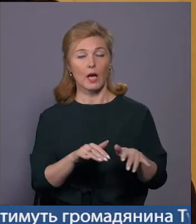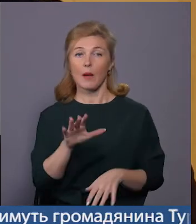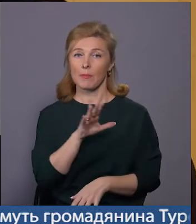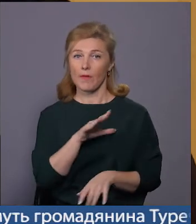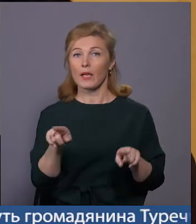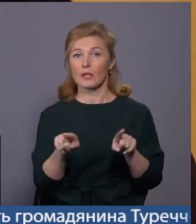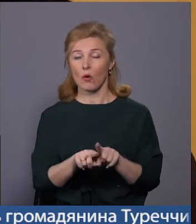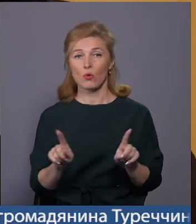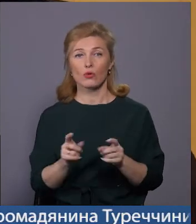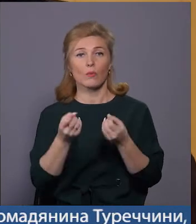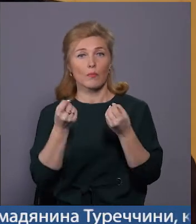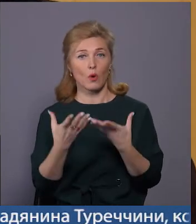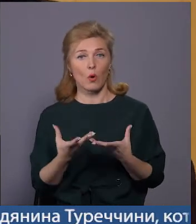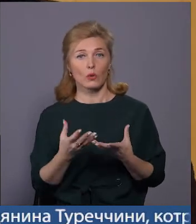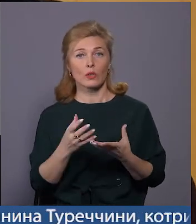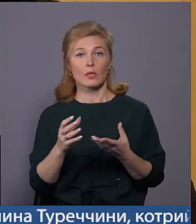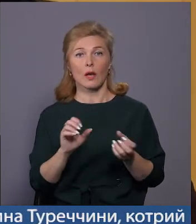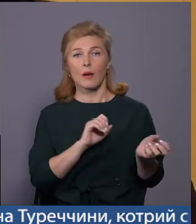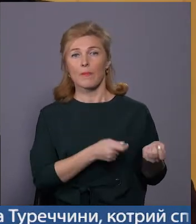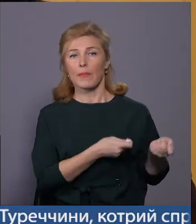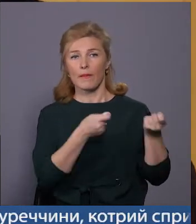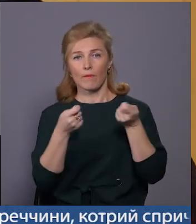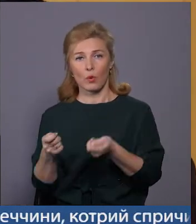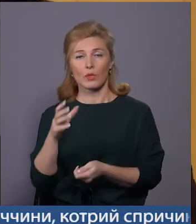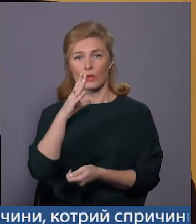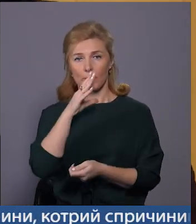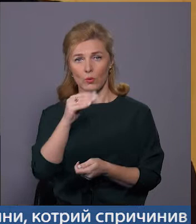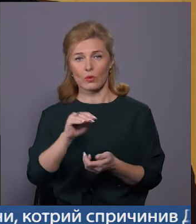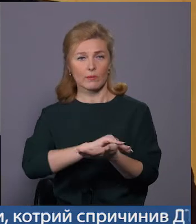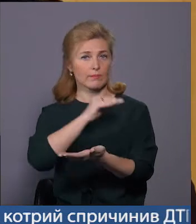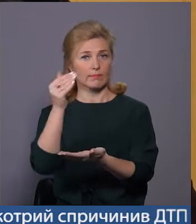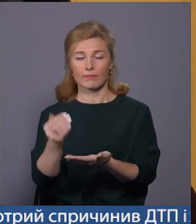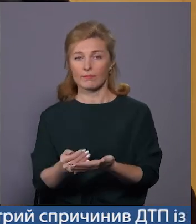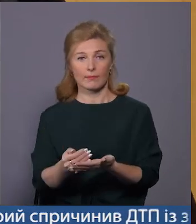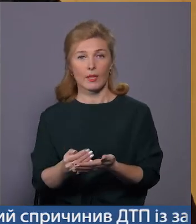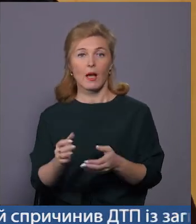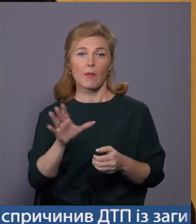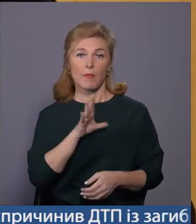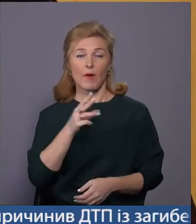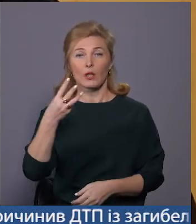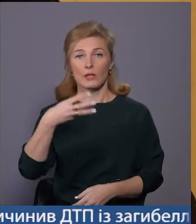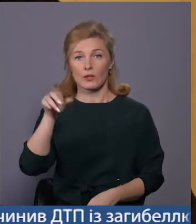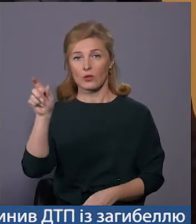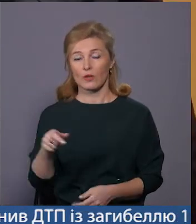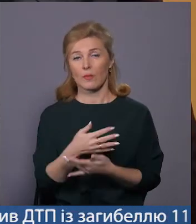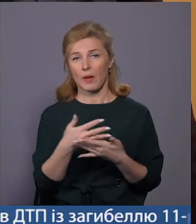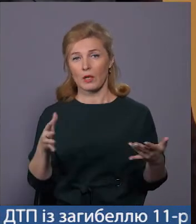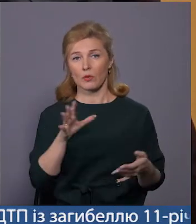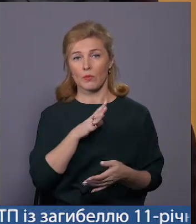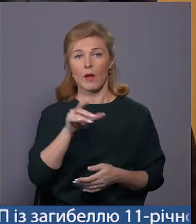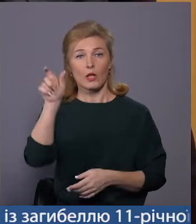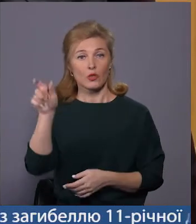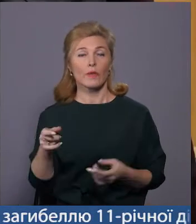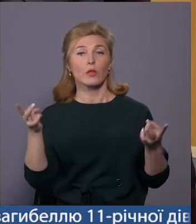таке, що просто завалюють, буває бусами провозляюють, завалюють все, буває до тридцати чоловік, по-разному буває. Чоловік